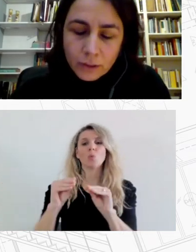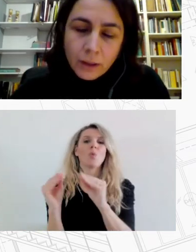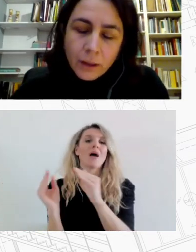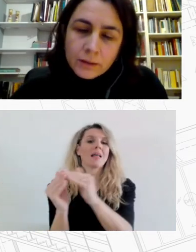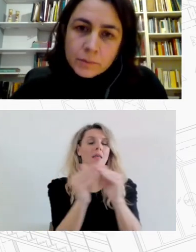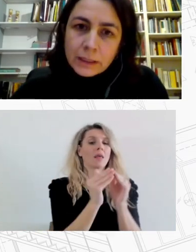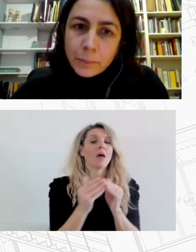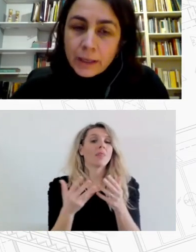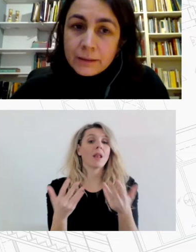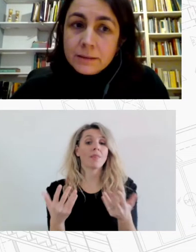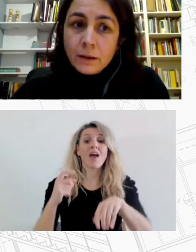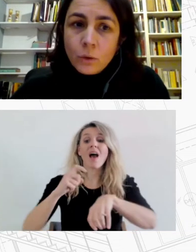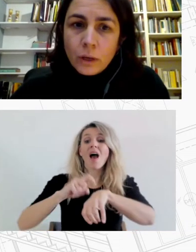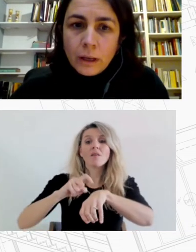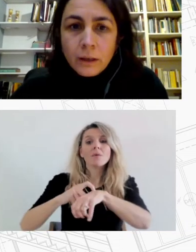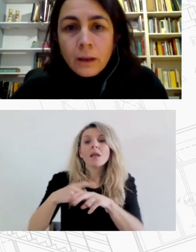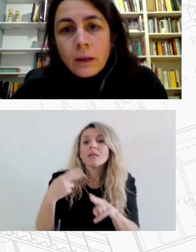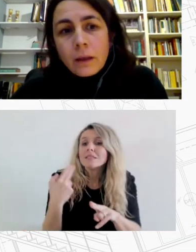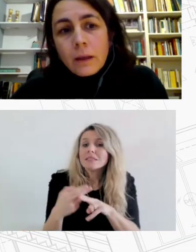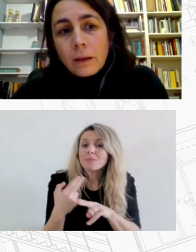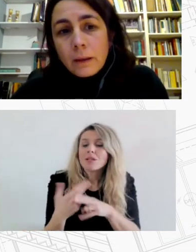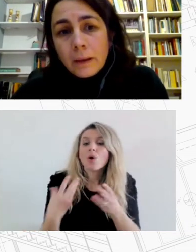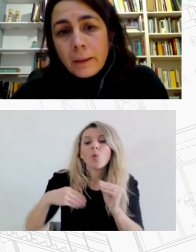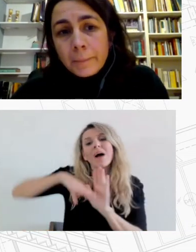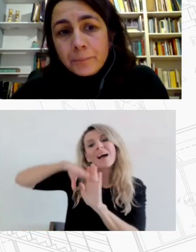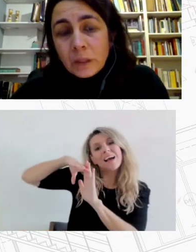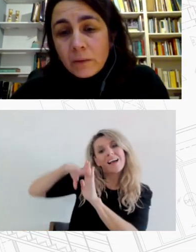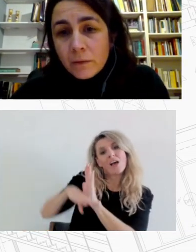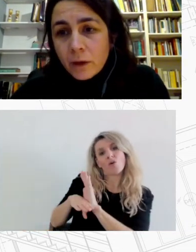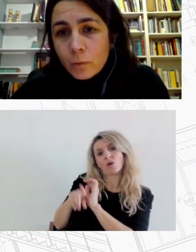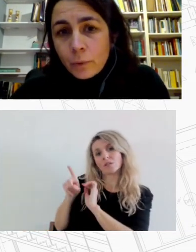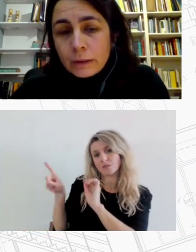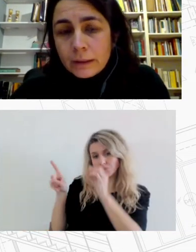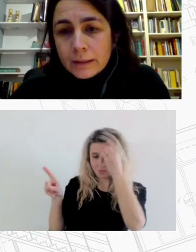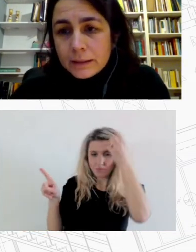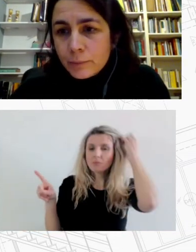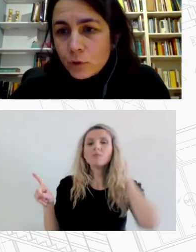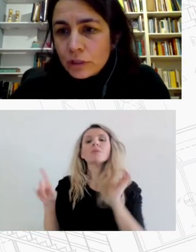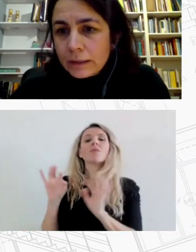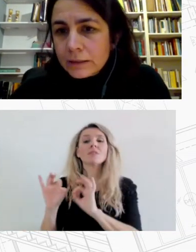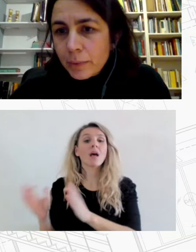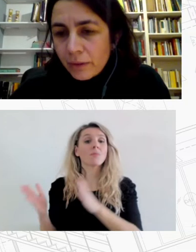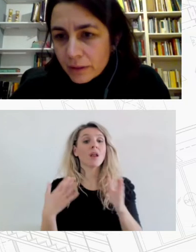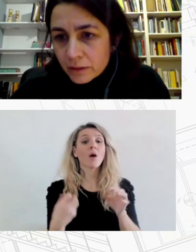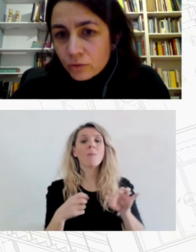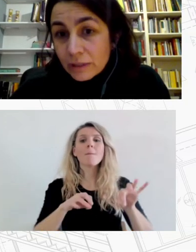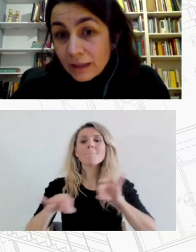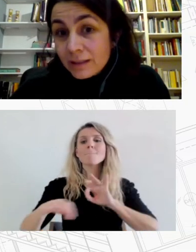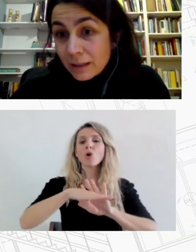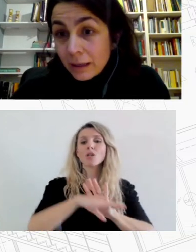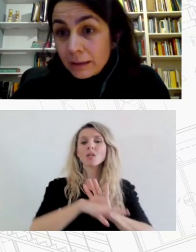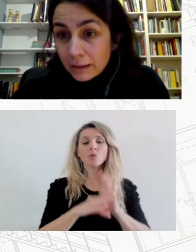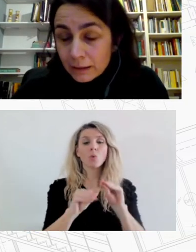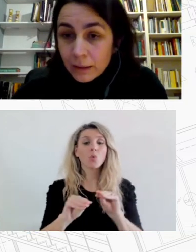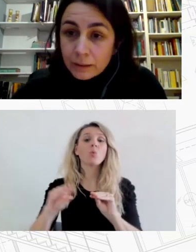διάφοροι θεσμικοί παίκτες στην αγορά και βέβαια έχουμε πολιτικές για την προσέλκυση επενδύσεων στα